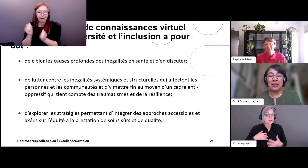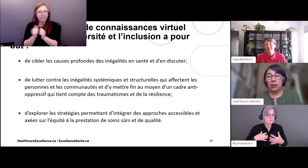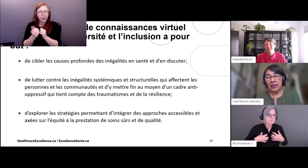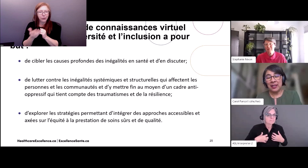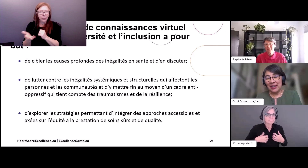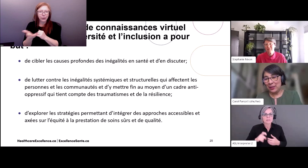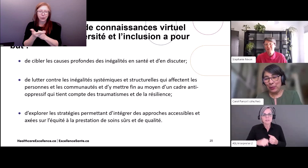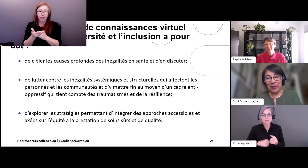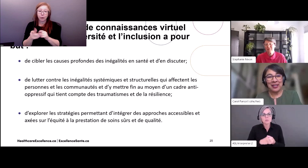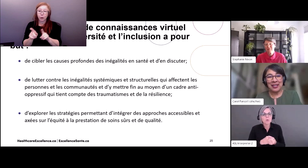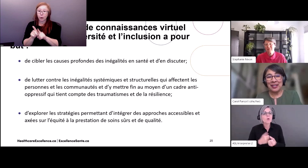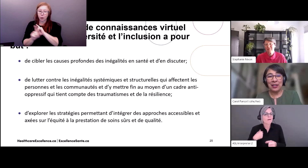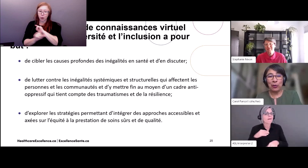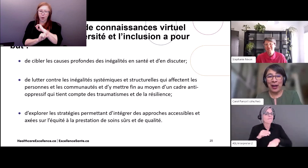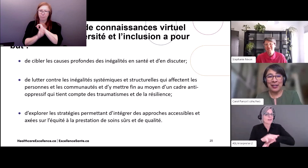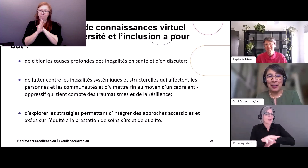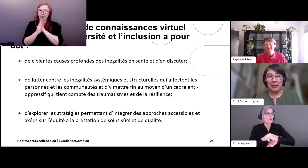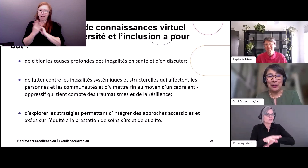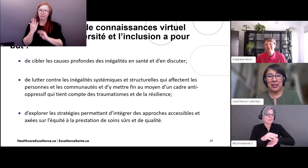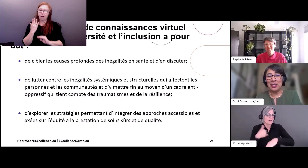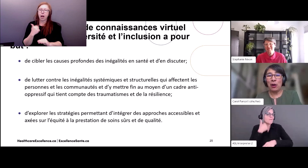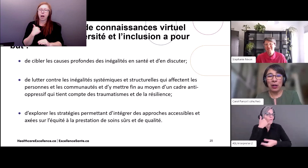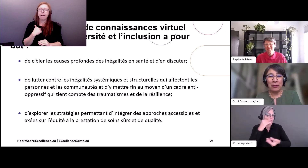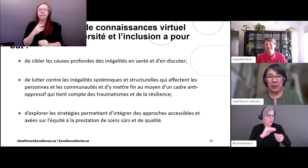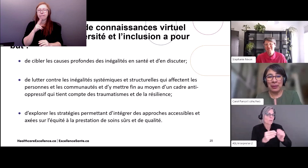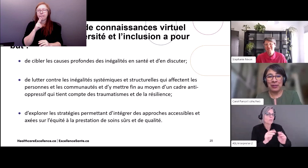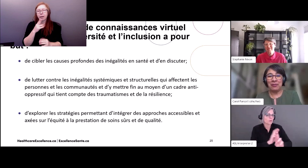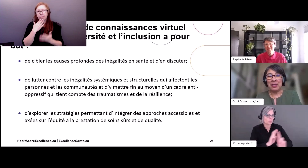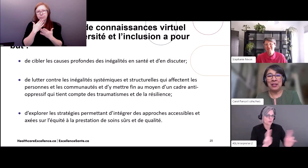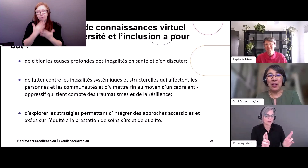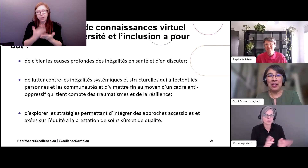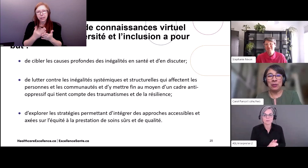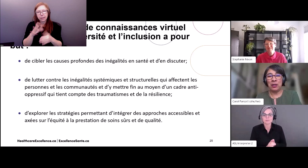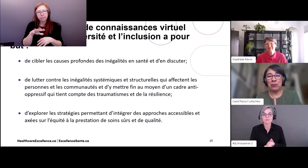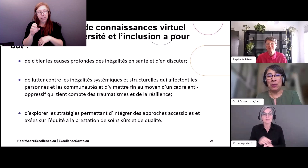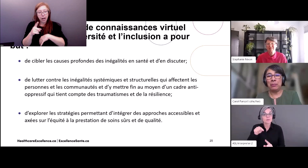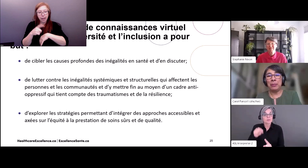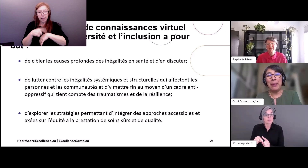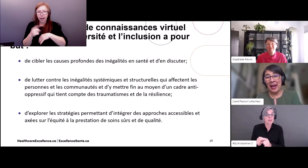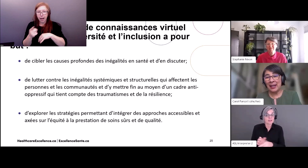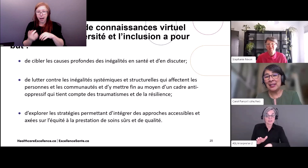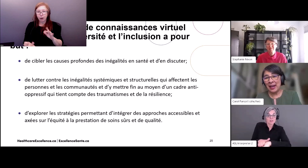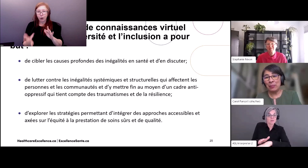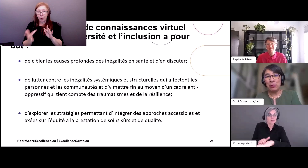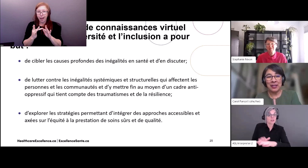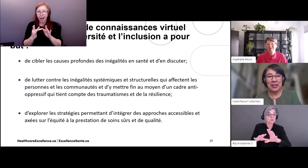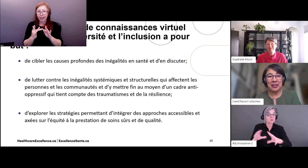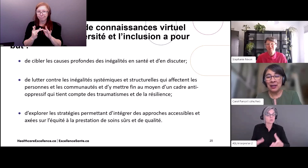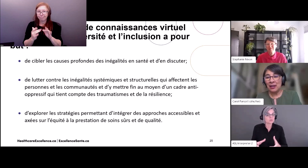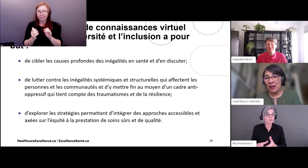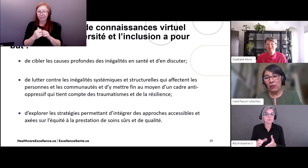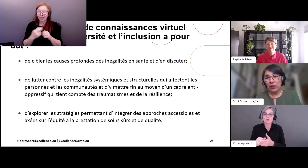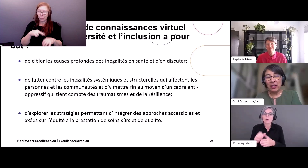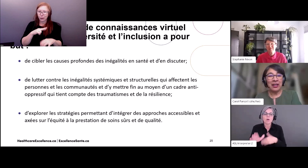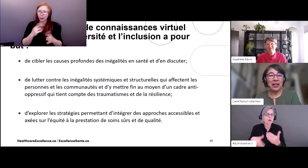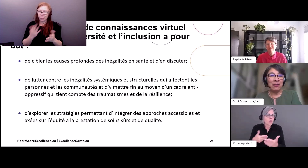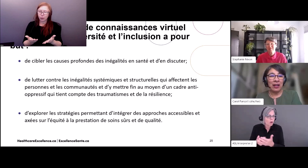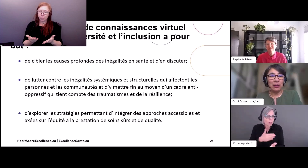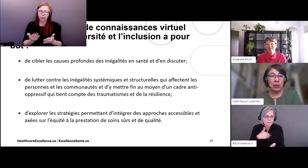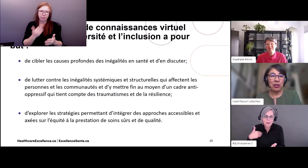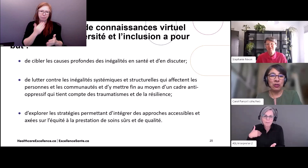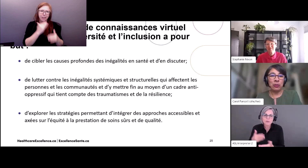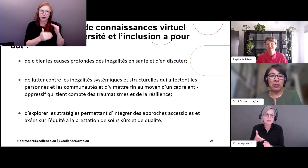soutien mental, émotionnel pendant et après l'événement. je tiens à exprimer ma sincère gratitude